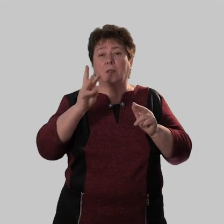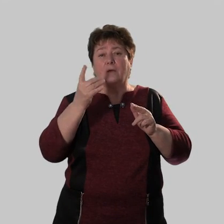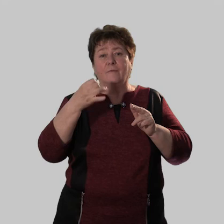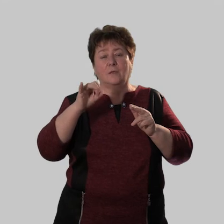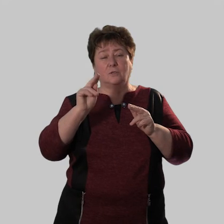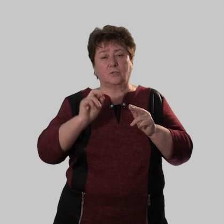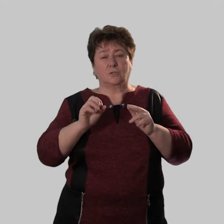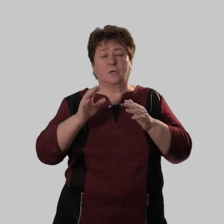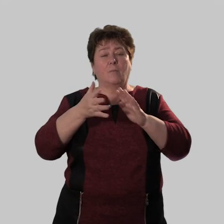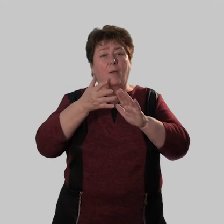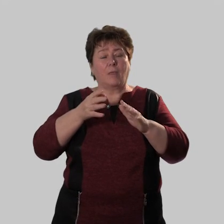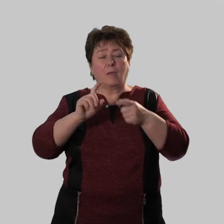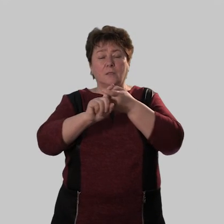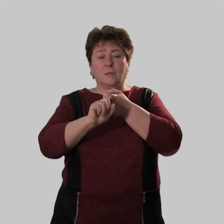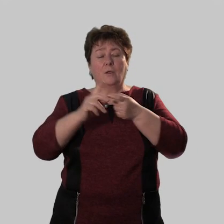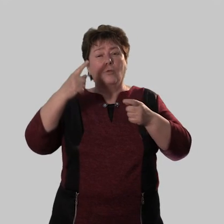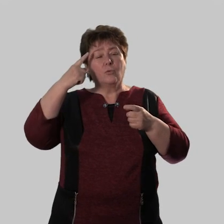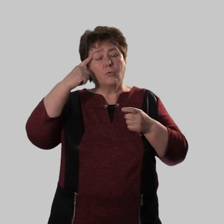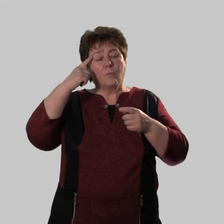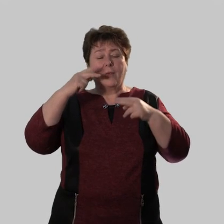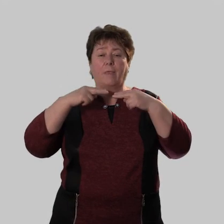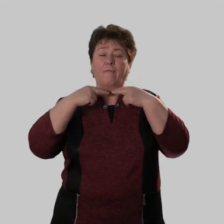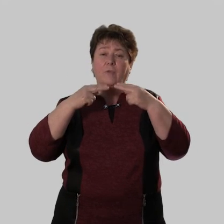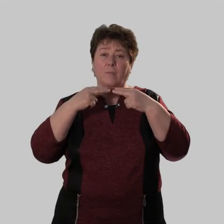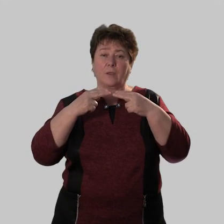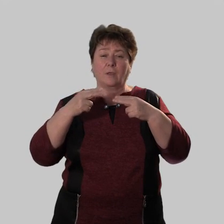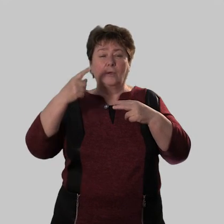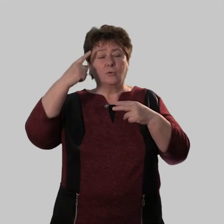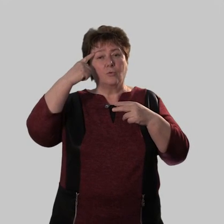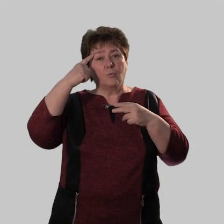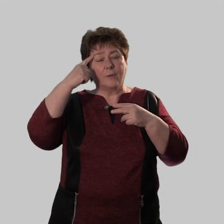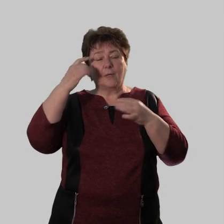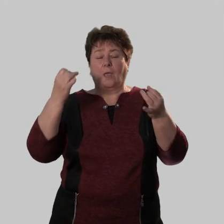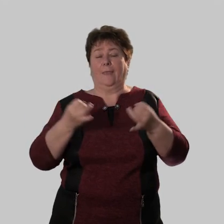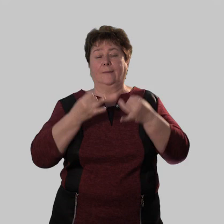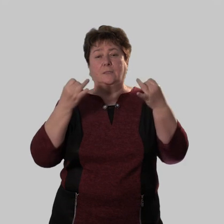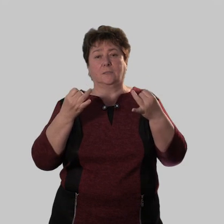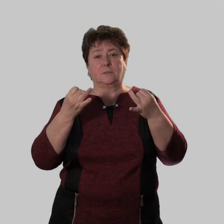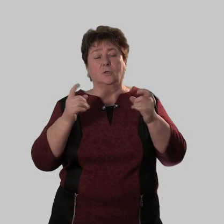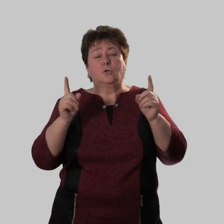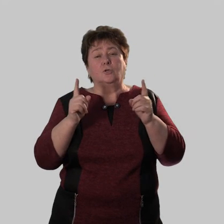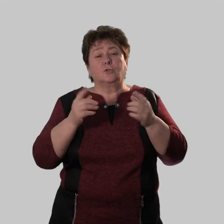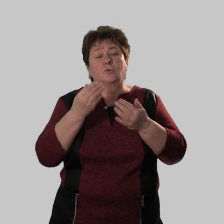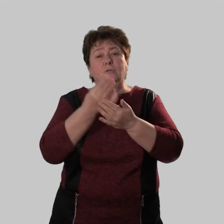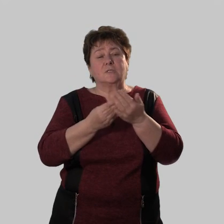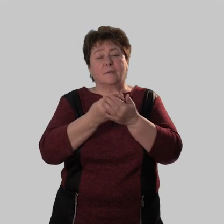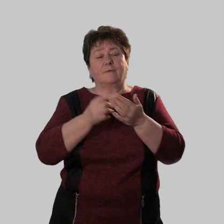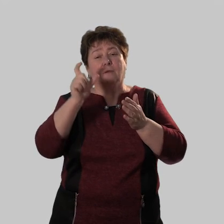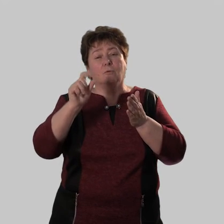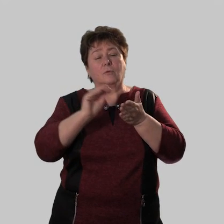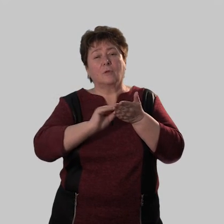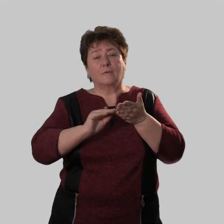Соловейчик связывает понятие «думание» и «внимание», «думание» и «интерес». Что